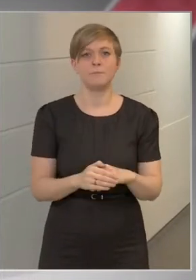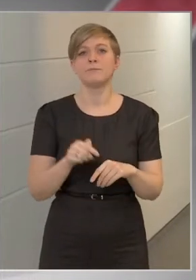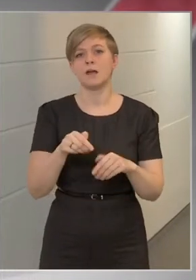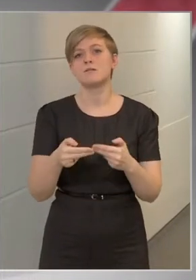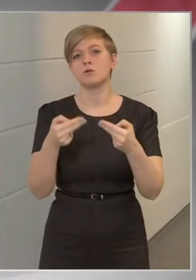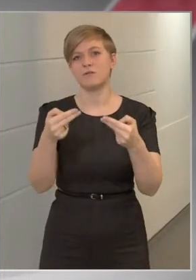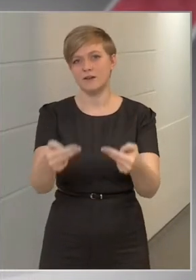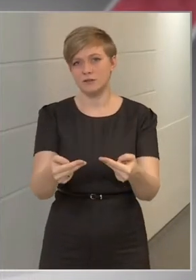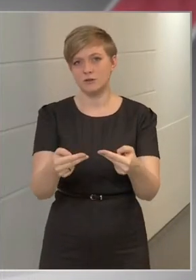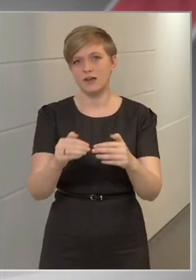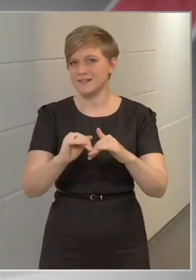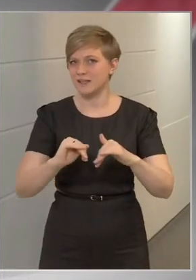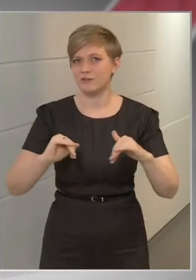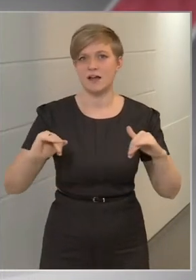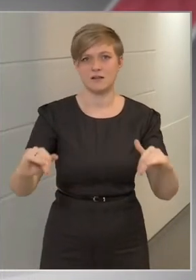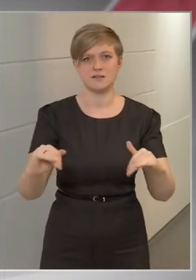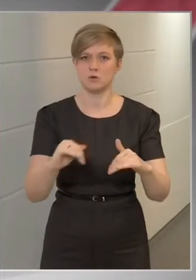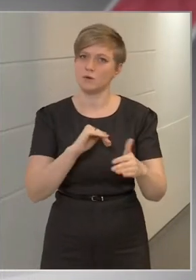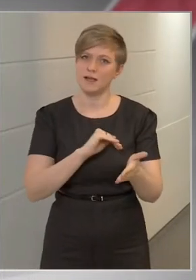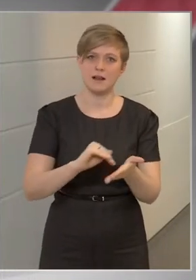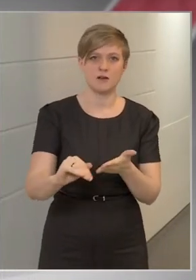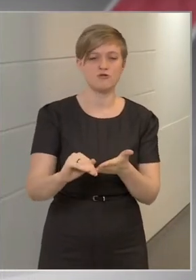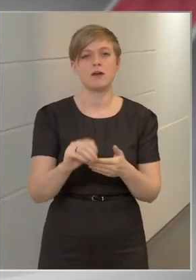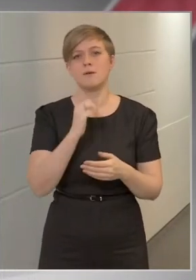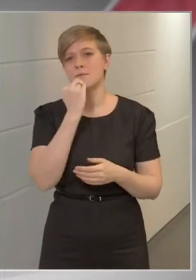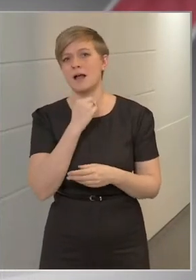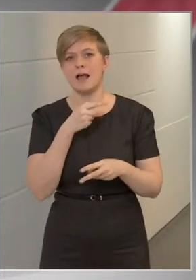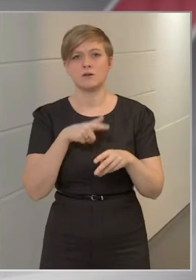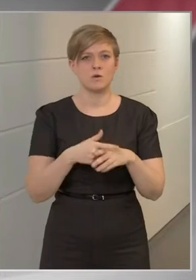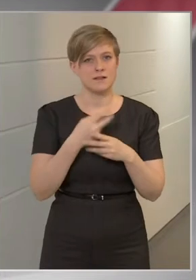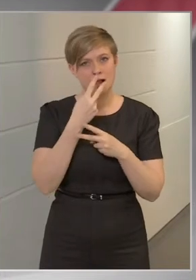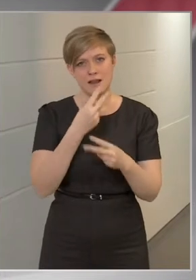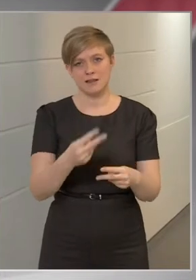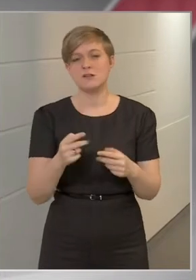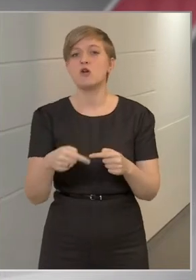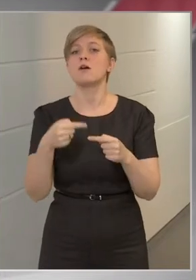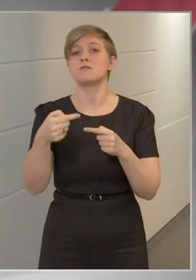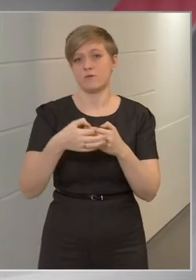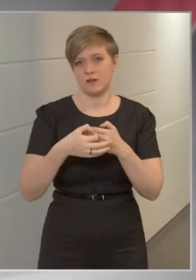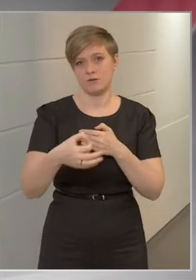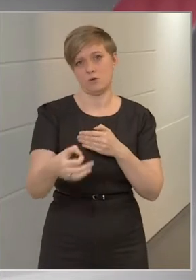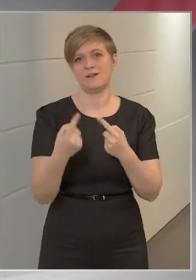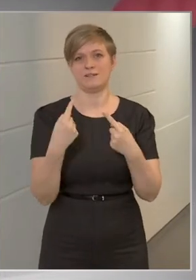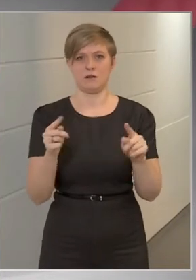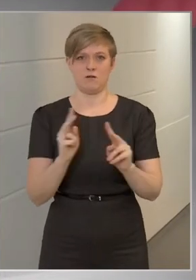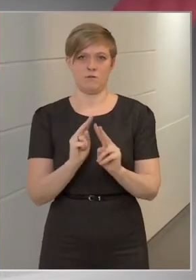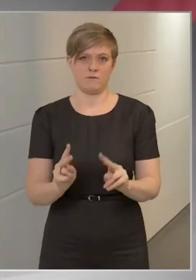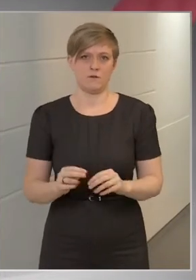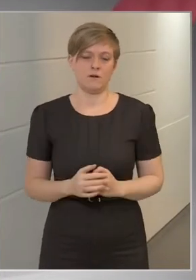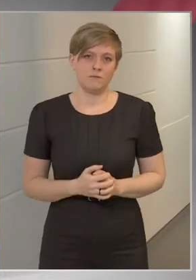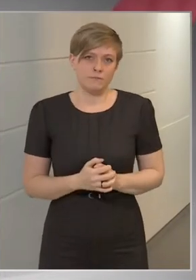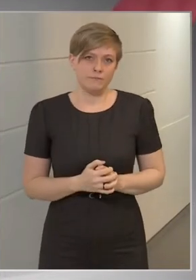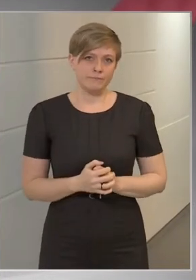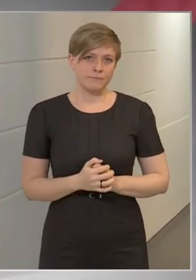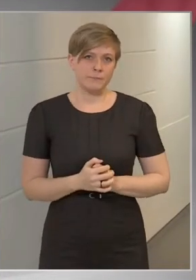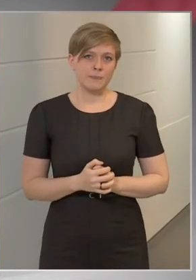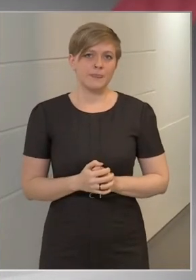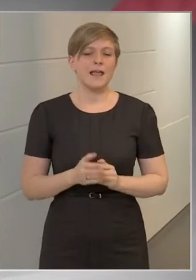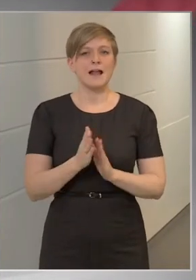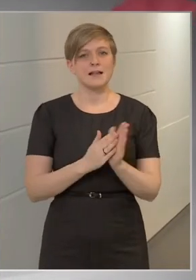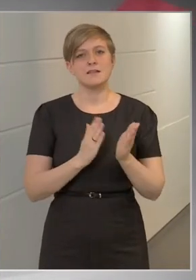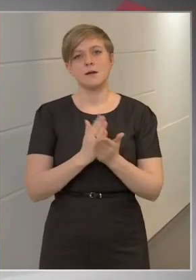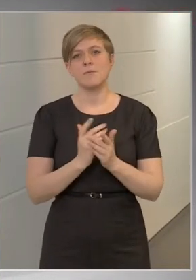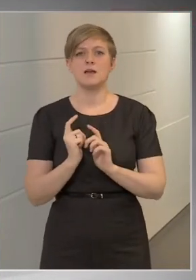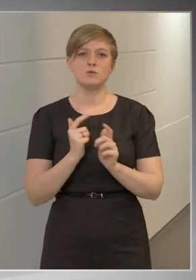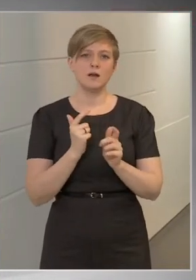követően választjuk szét évesen a magán és közellátást, és azt követően áll fenn ez a tivalom. Elkezdtéke már utalni